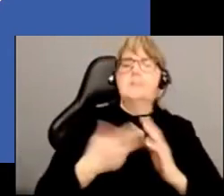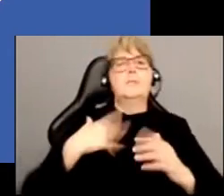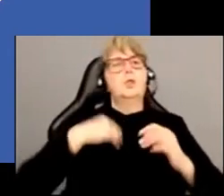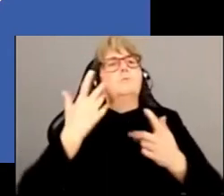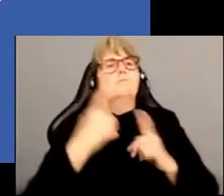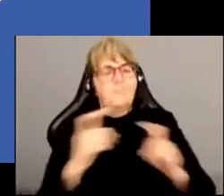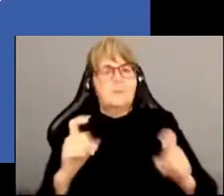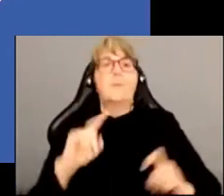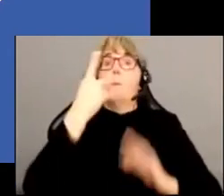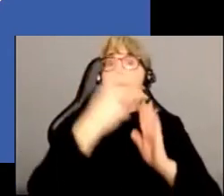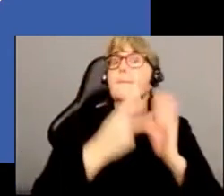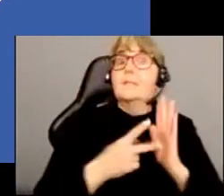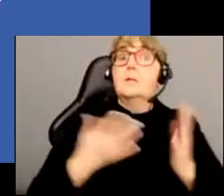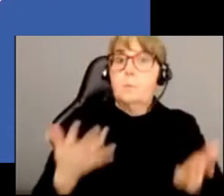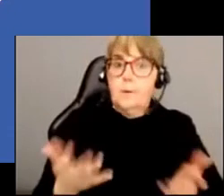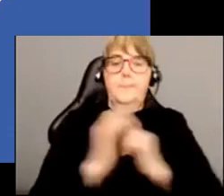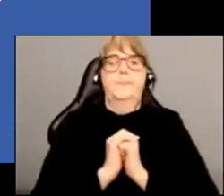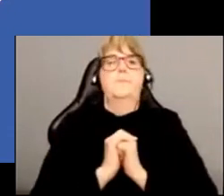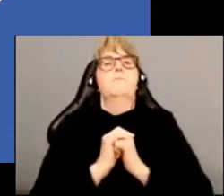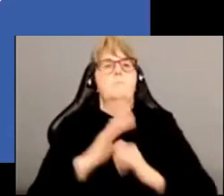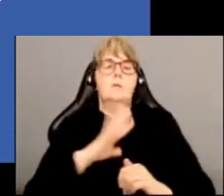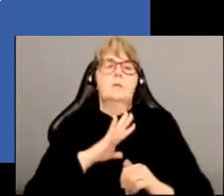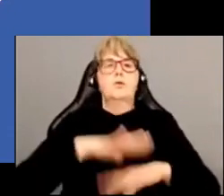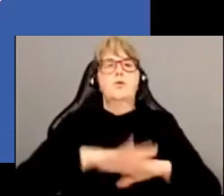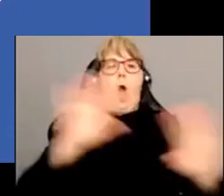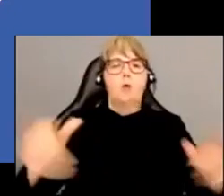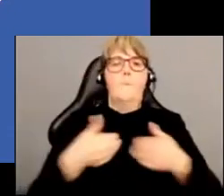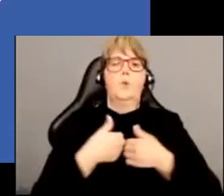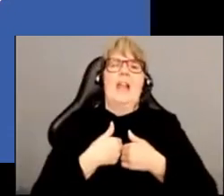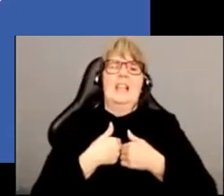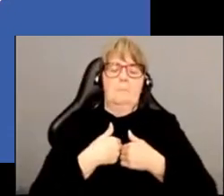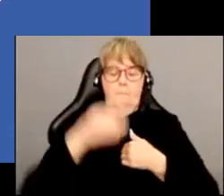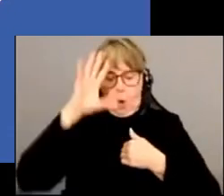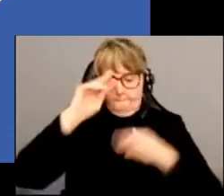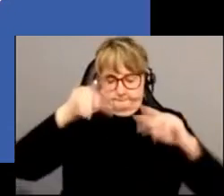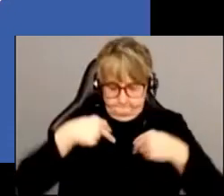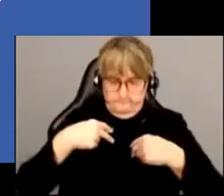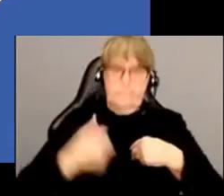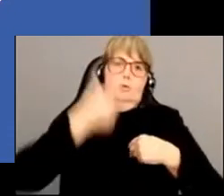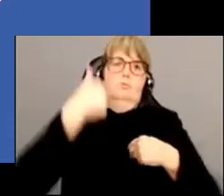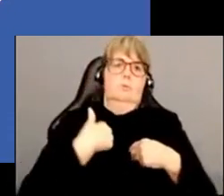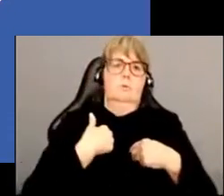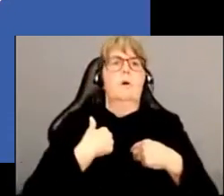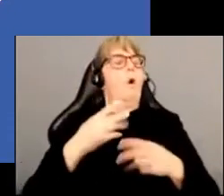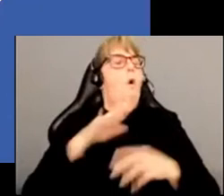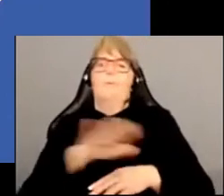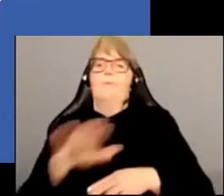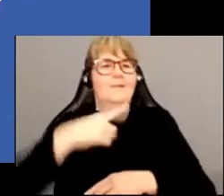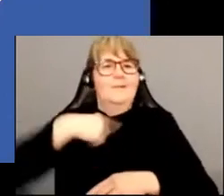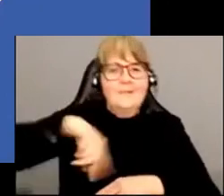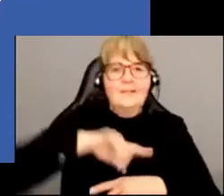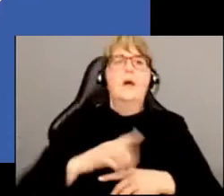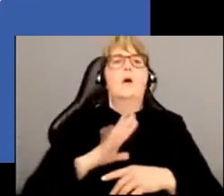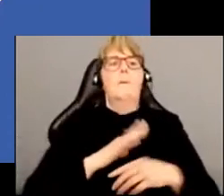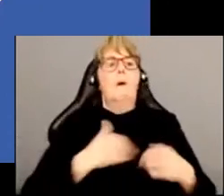principe est un principe bien connu d'anthropocentrisme qui va finalement consister à percevoir ces